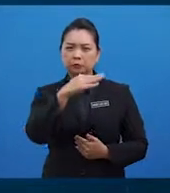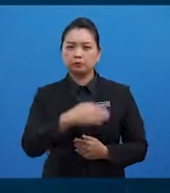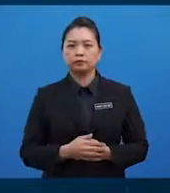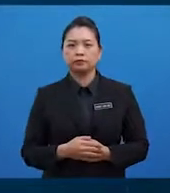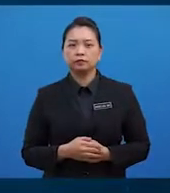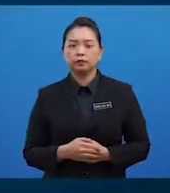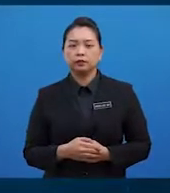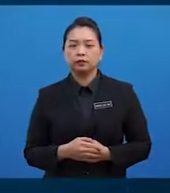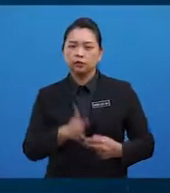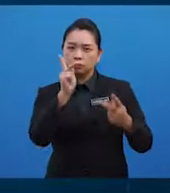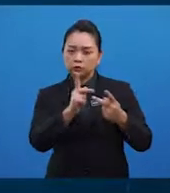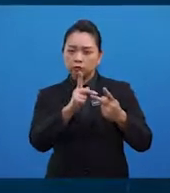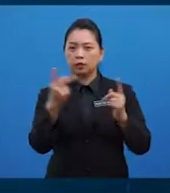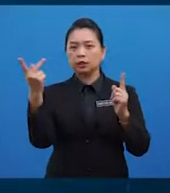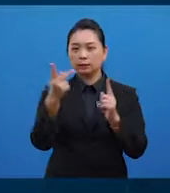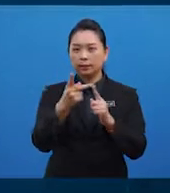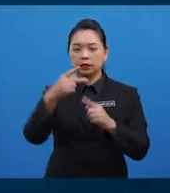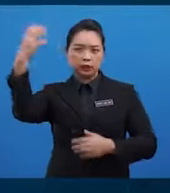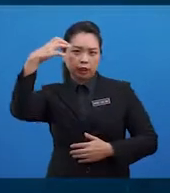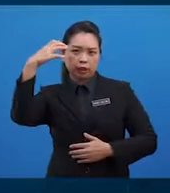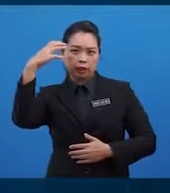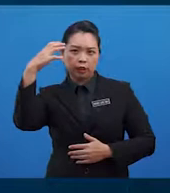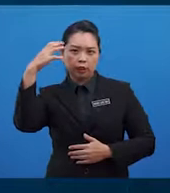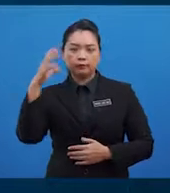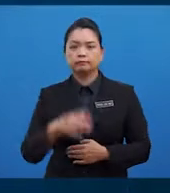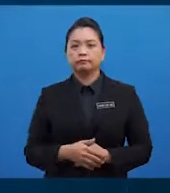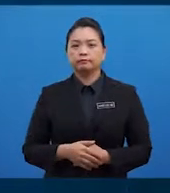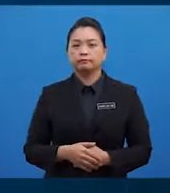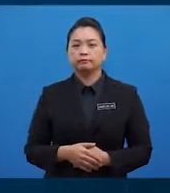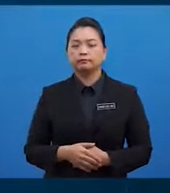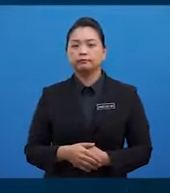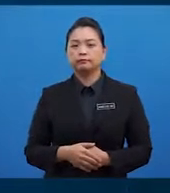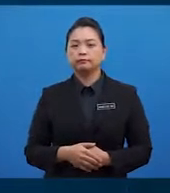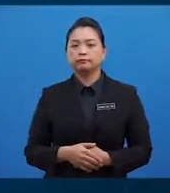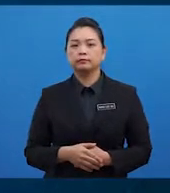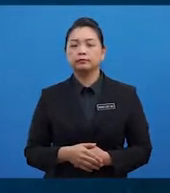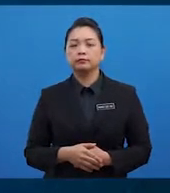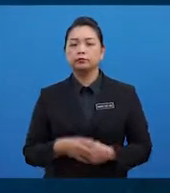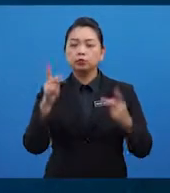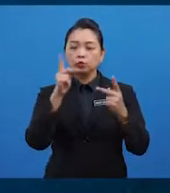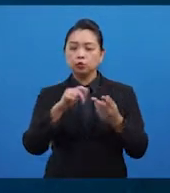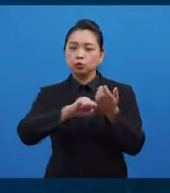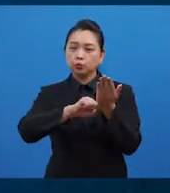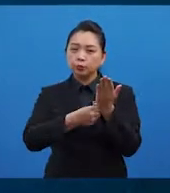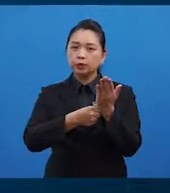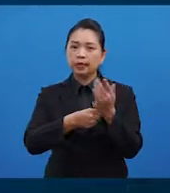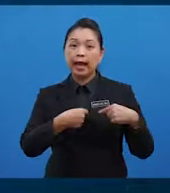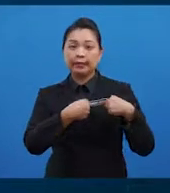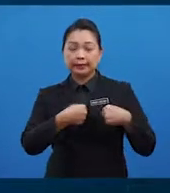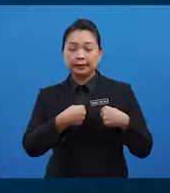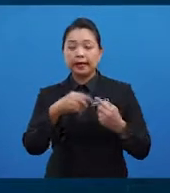adaptasi kepada cahaya malam. Sumber bagi vitamin A seperti hati, mentega,